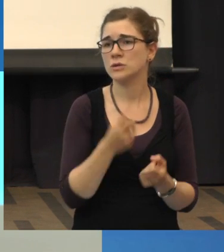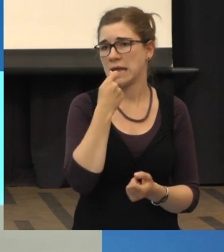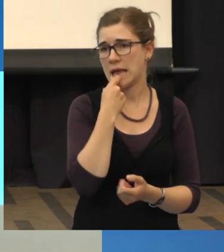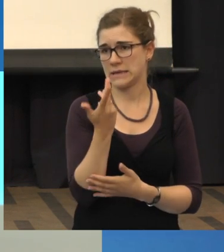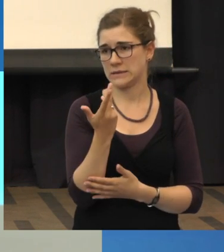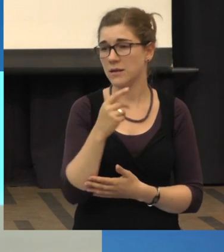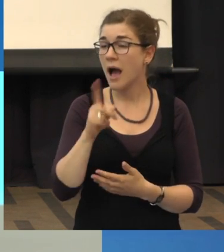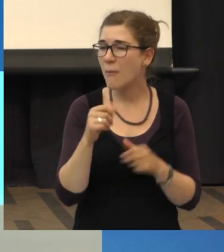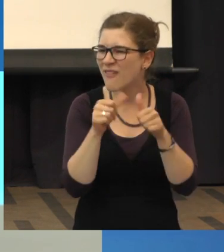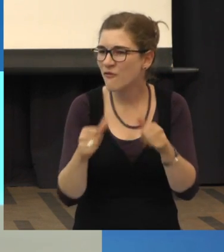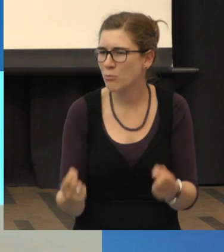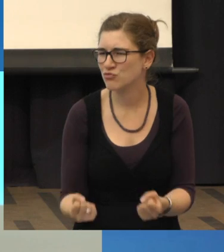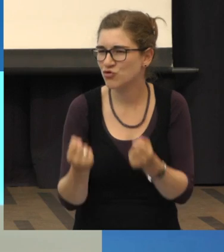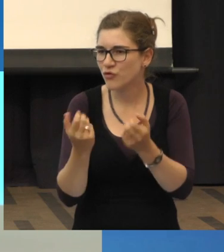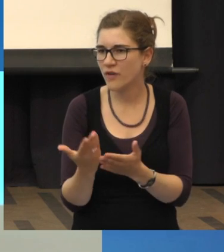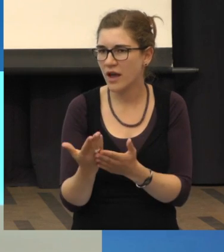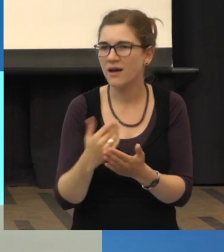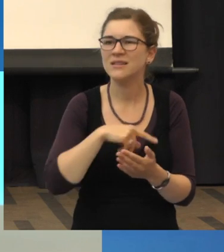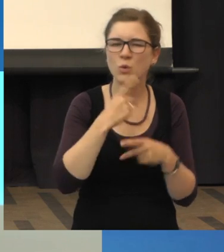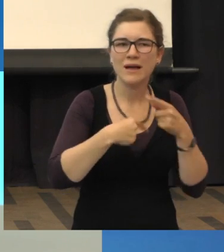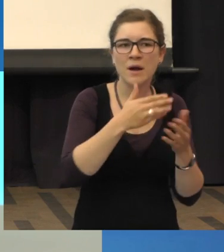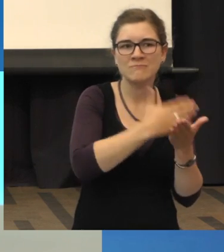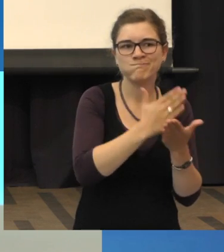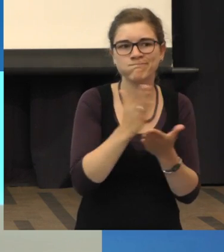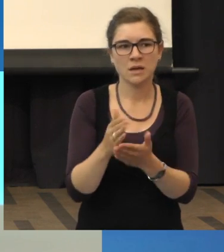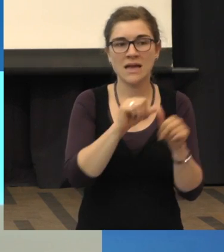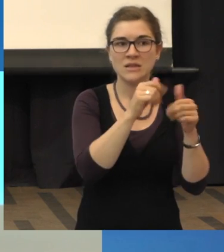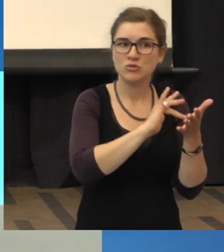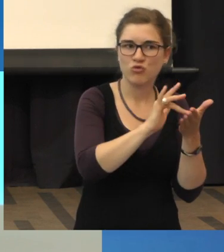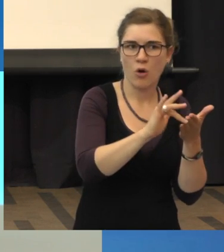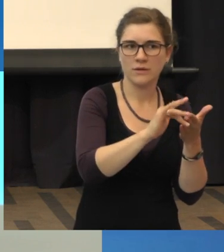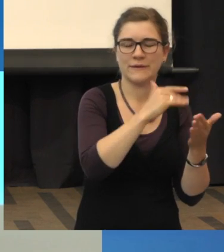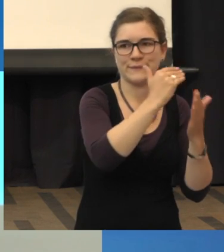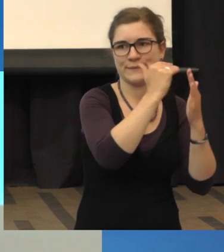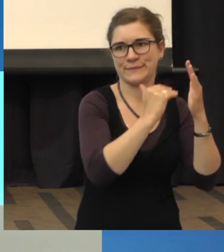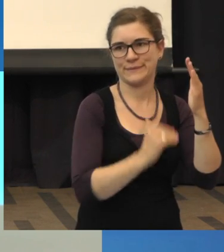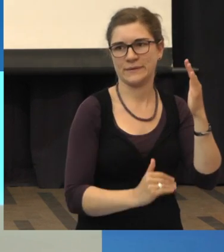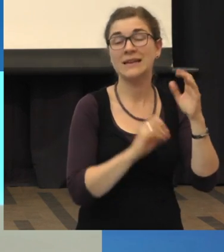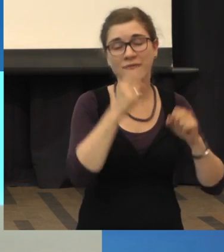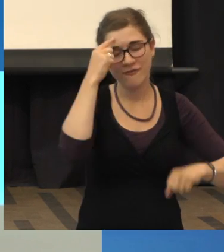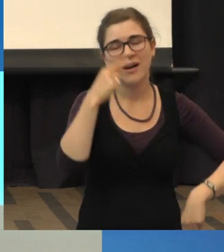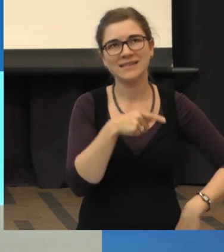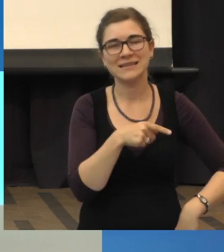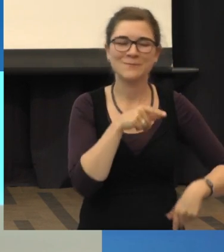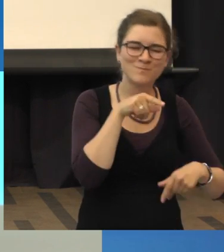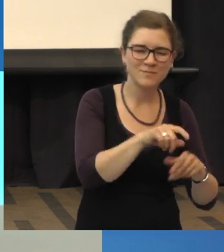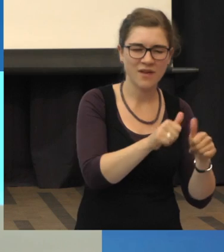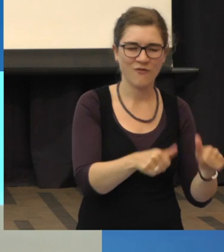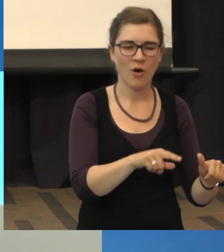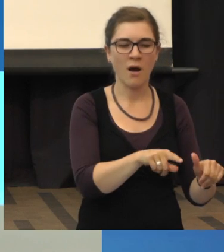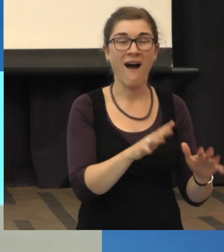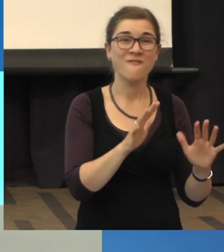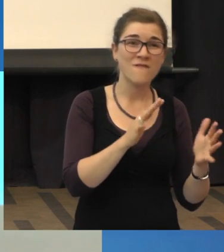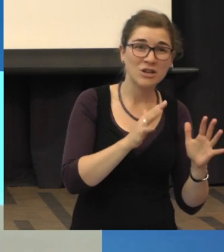wenn Sie eine schwere Form, da gibt es ja auch noch mal eine Klassifizierung bei den trockenen Formen. Da gibt es auch welche, wo wir auch wissen, bei der Form ist die